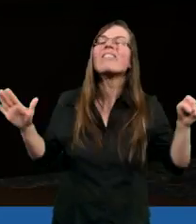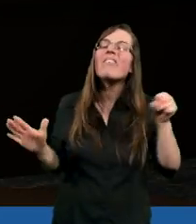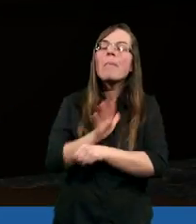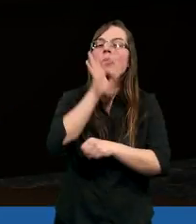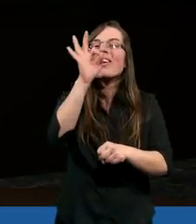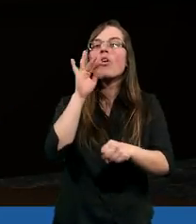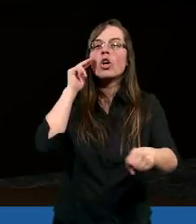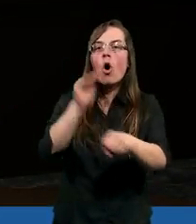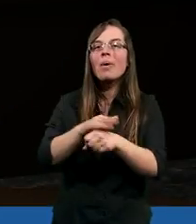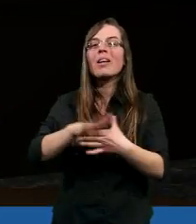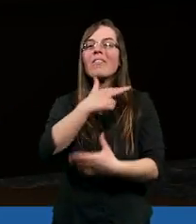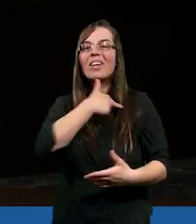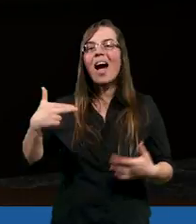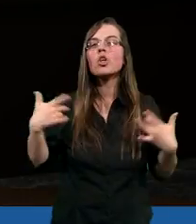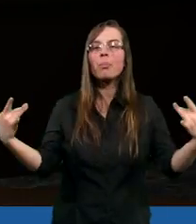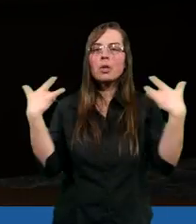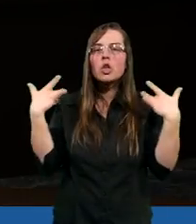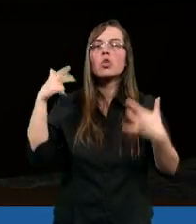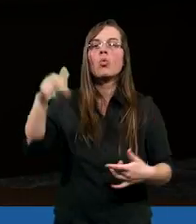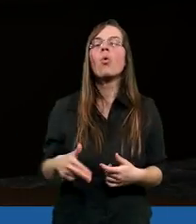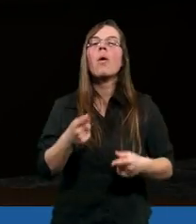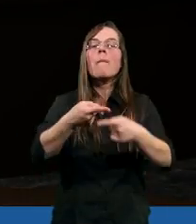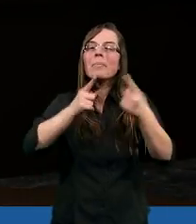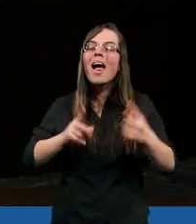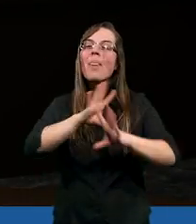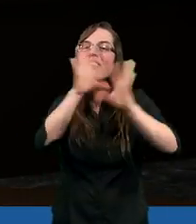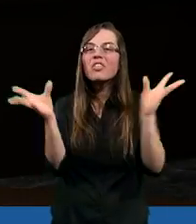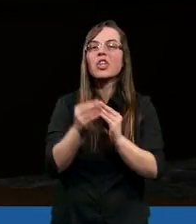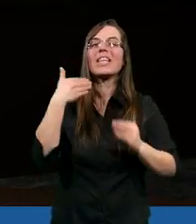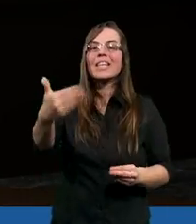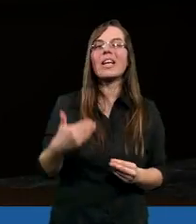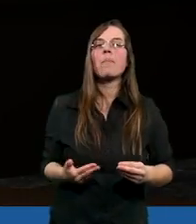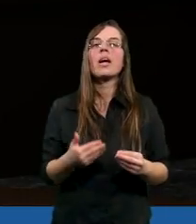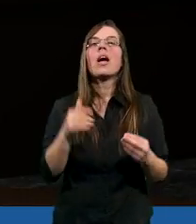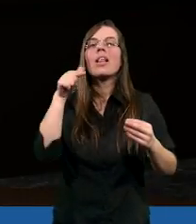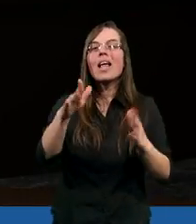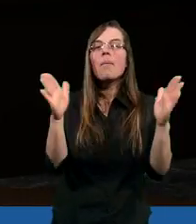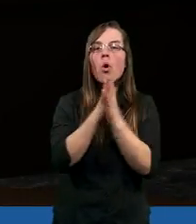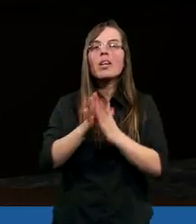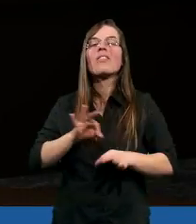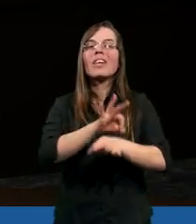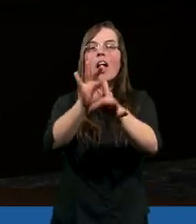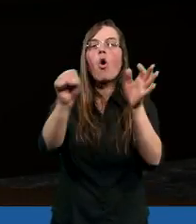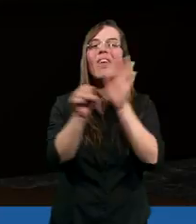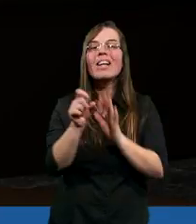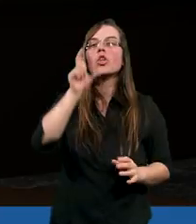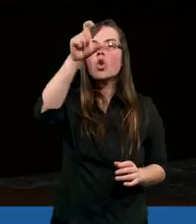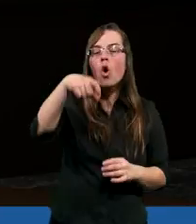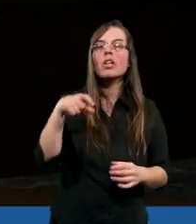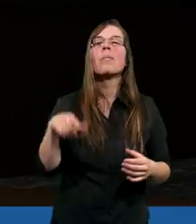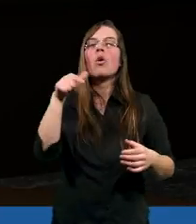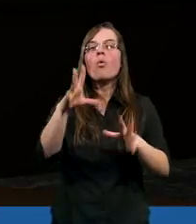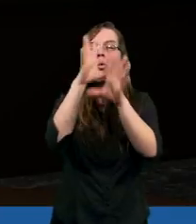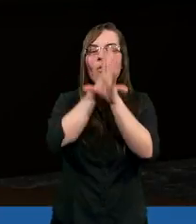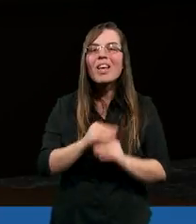wypełnienia Twoich obietnic w naszym życiu. Przede wszystkim tę modlitwę kierowali do Ciebie,